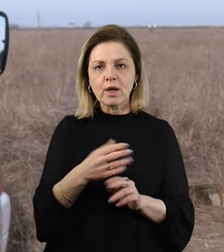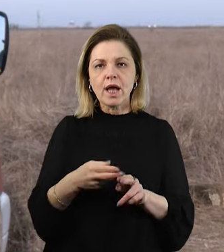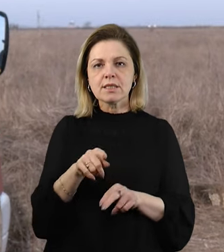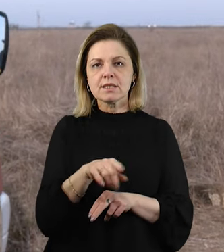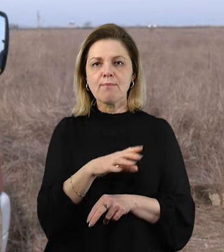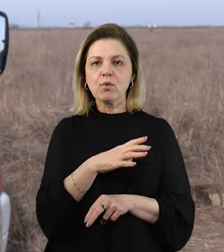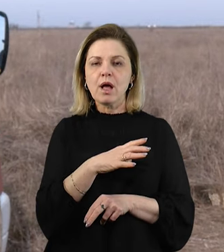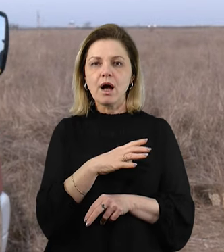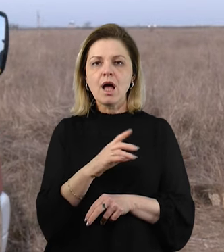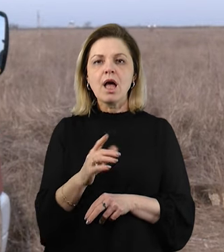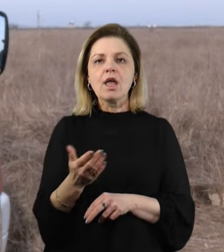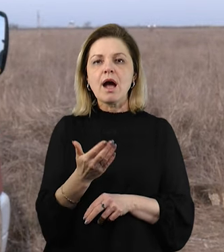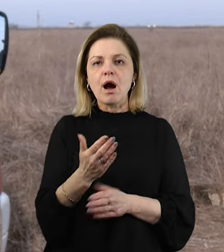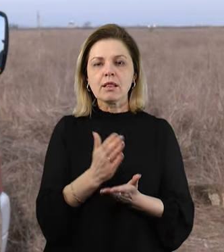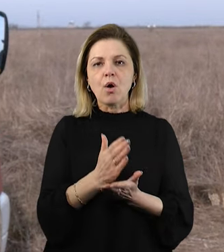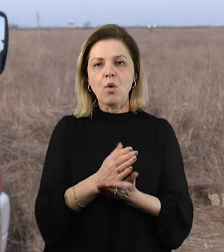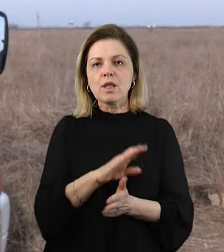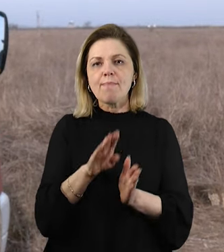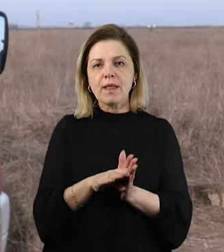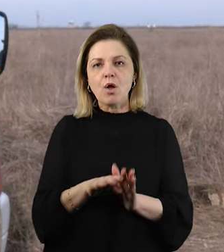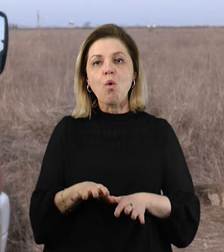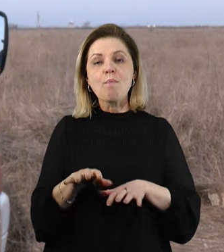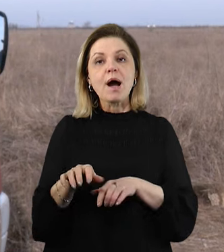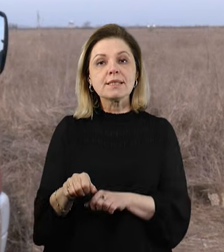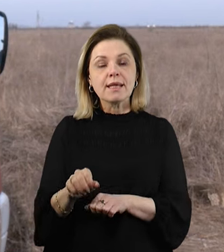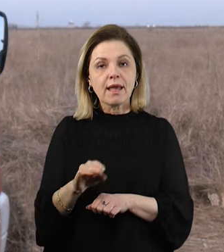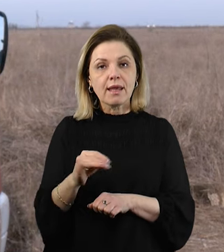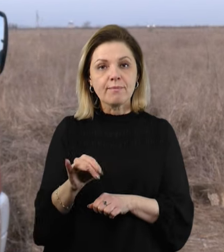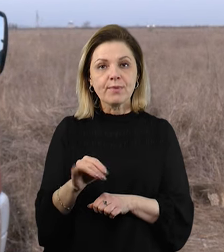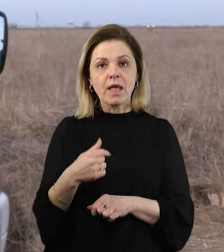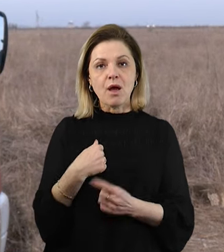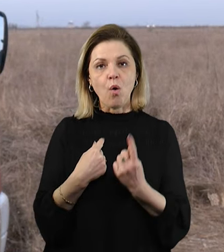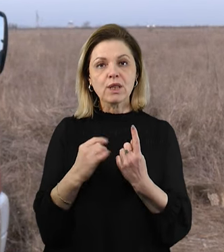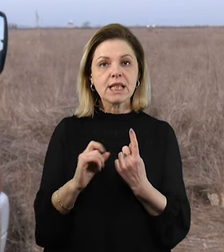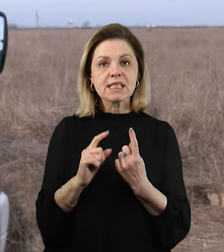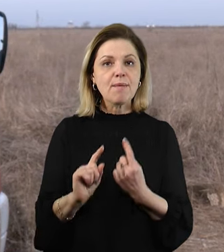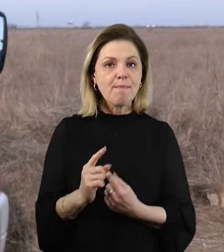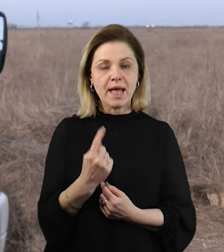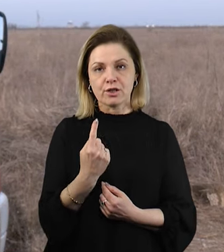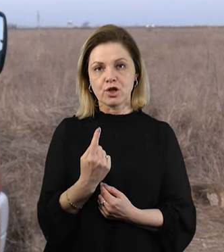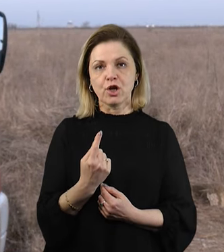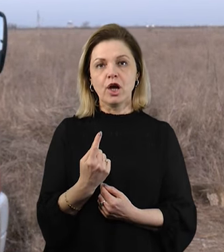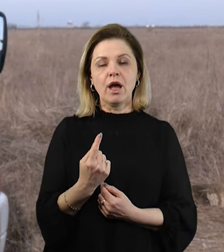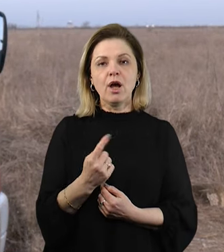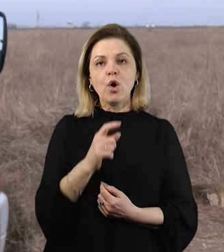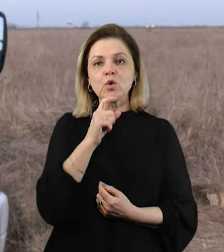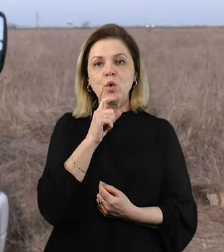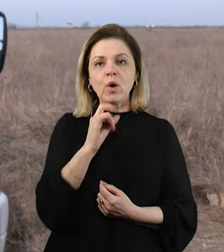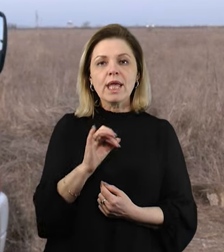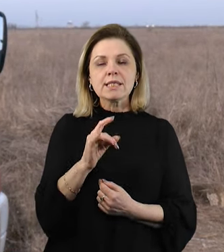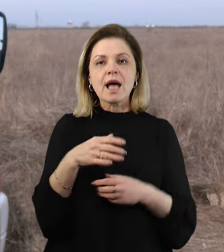яка знаходилася під окупацією. Я один із самих перших, хто з рахунків